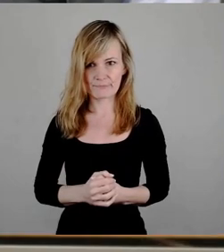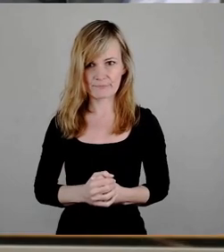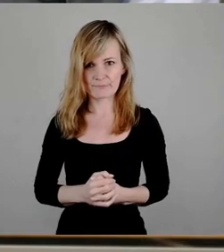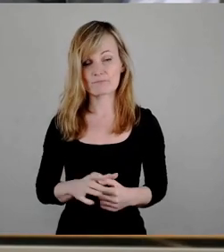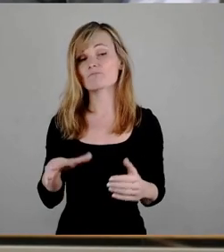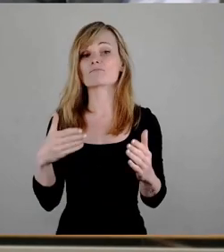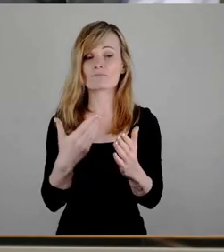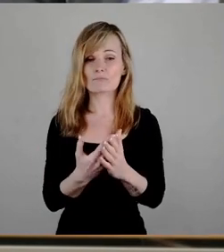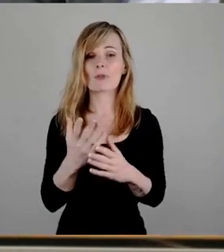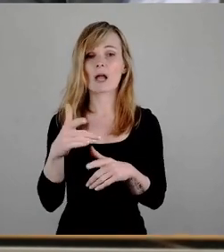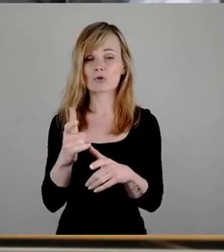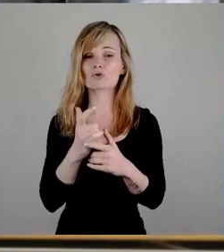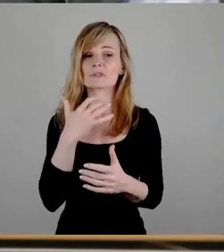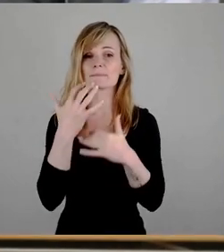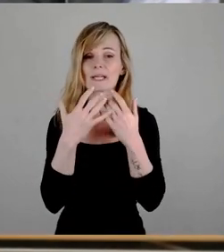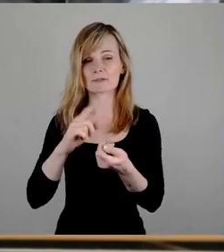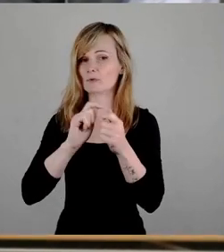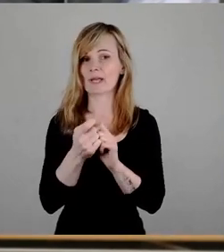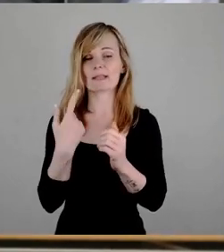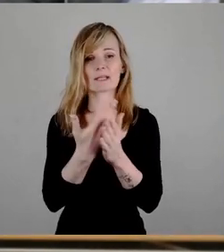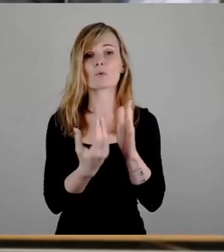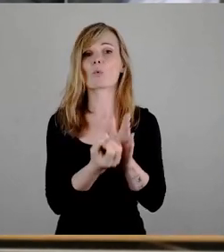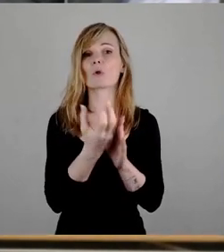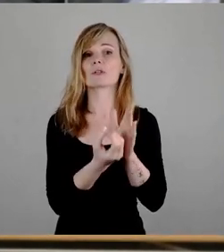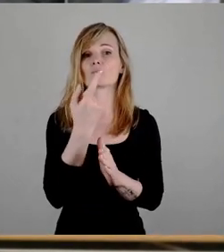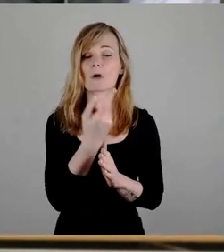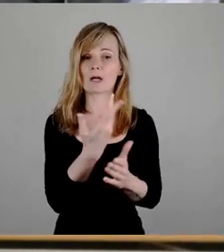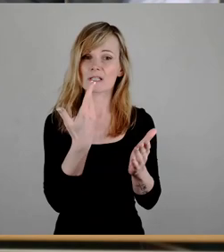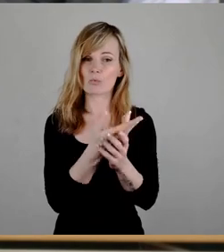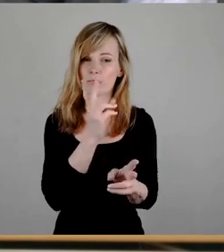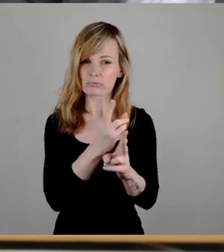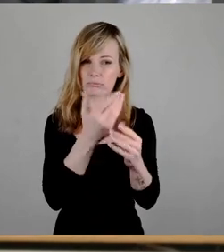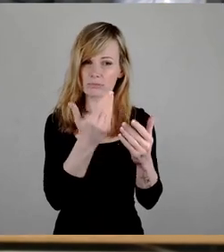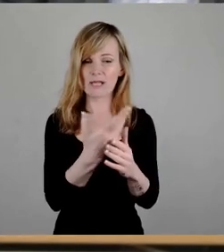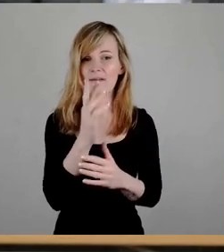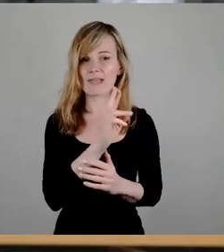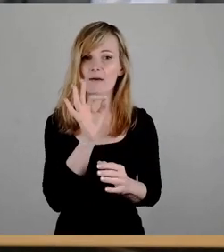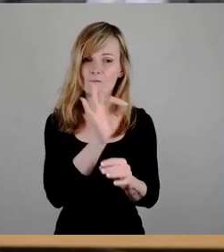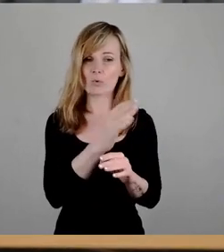Ausschussbericht Kultur zur Abstimmung, wer hier seine Zustimmung geben kann, bitte ich um das Stimmzeichen.